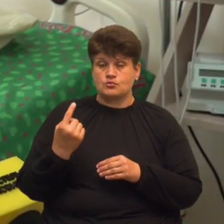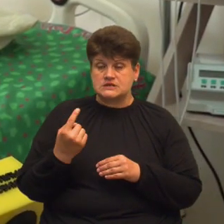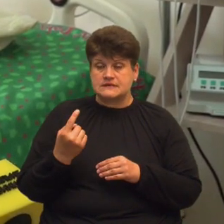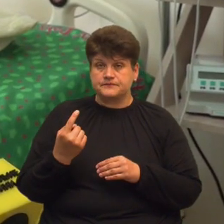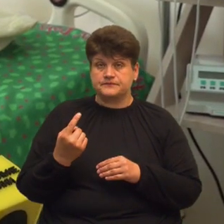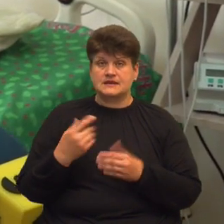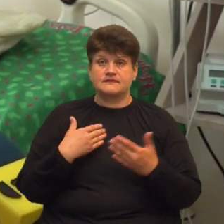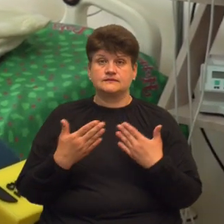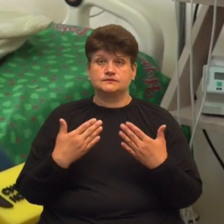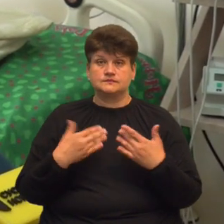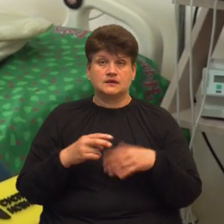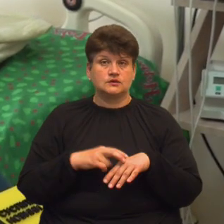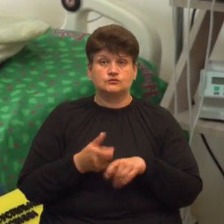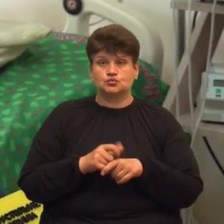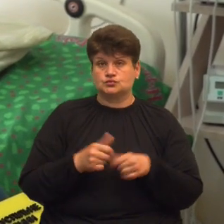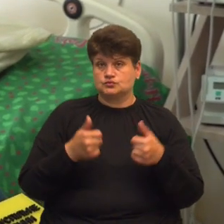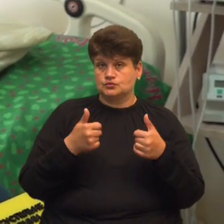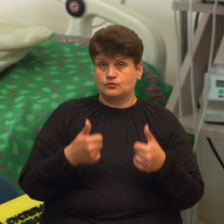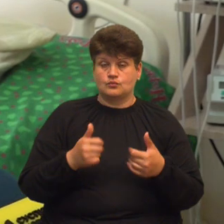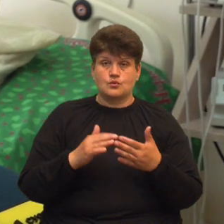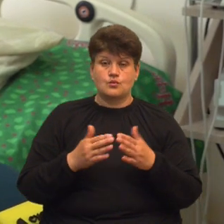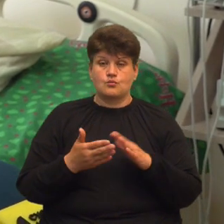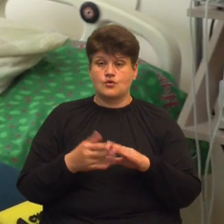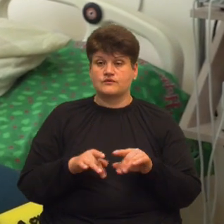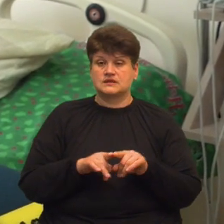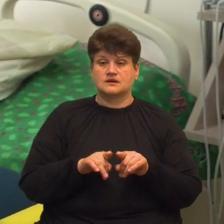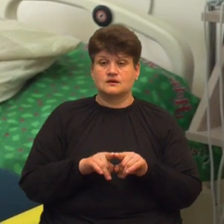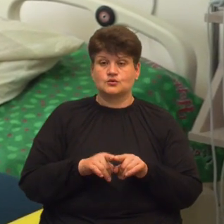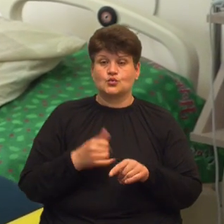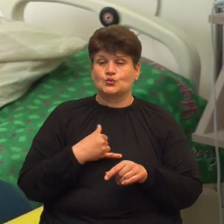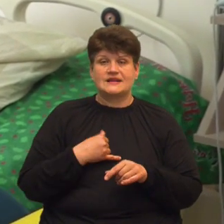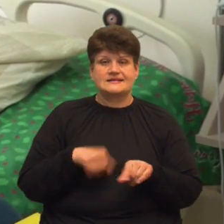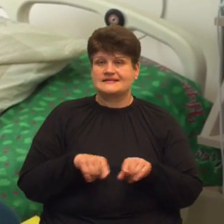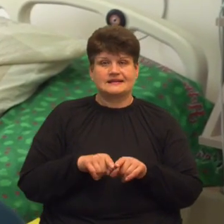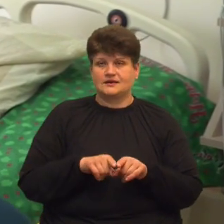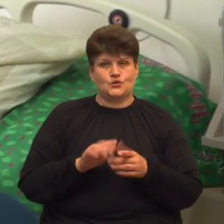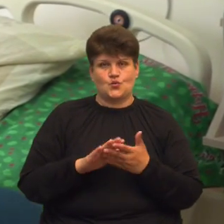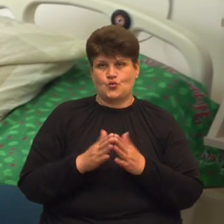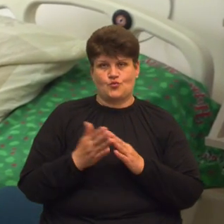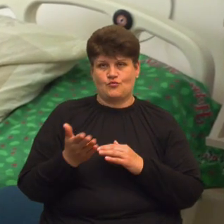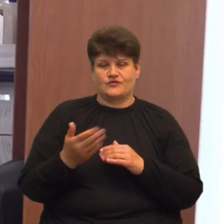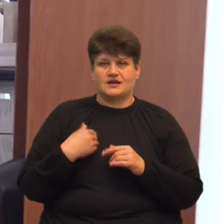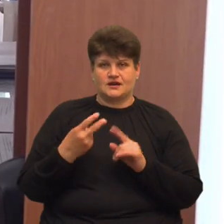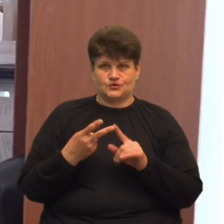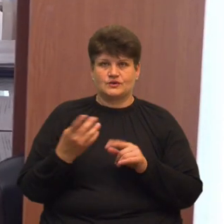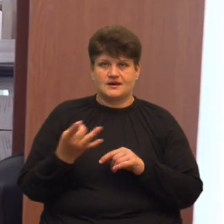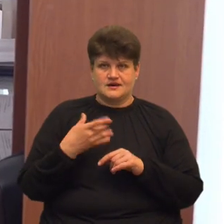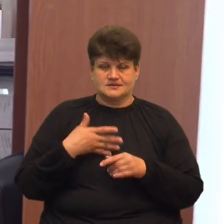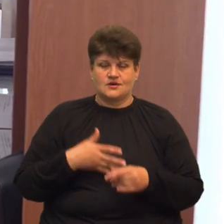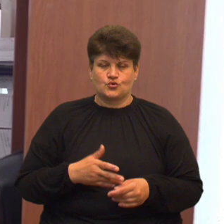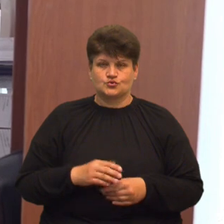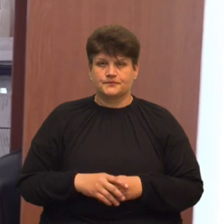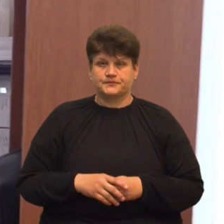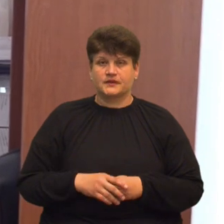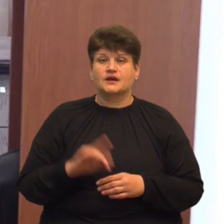лікарів дуже добре. Умови також. У нас не такі умови, тому що я другий раз народжую. Щоб дізнатися,